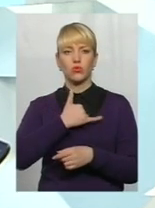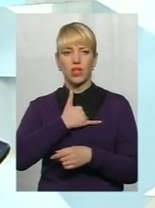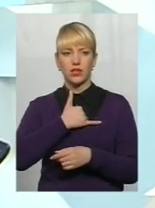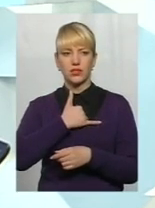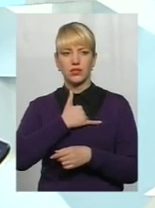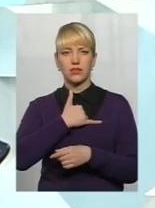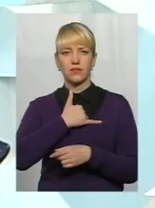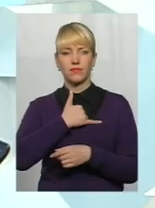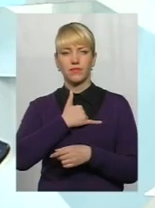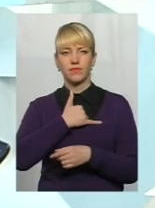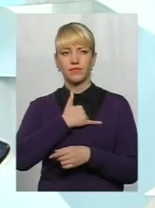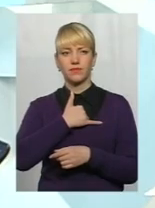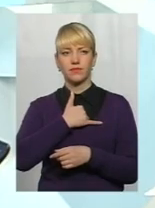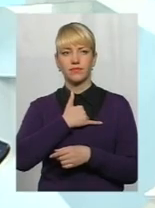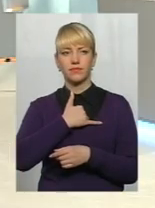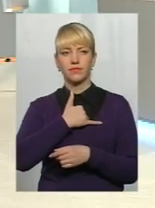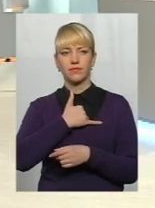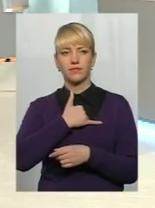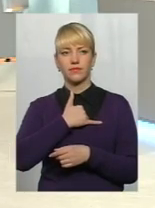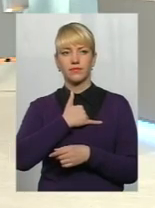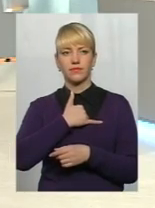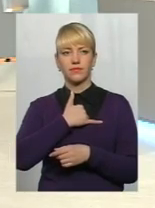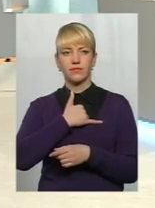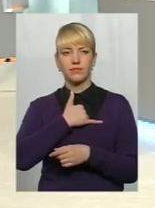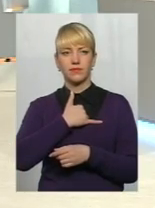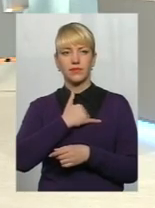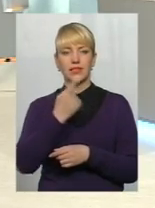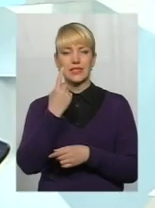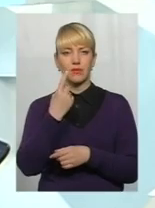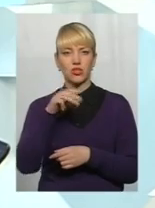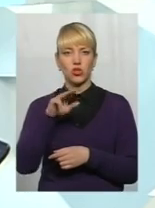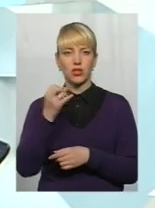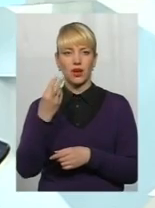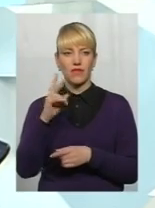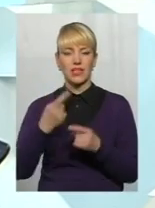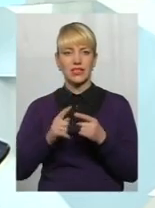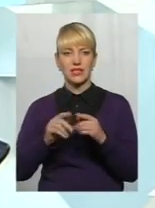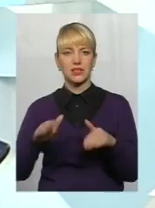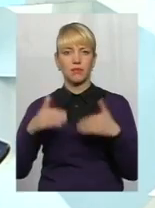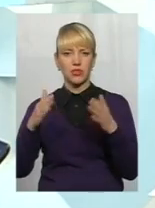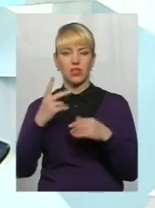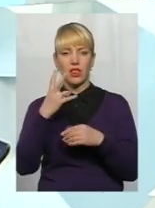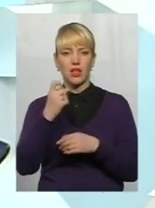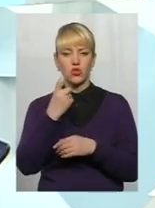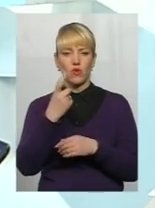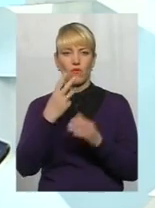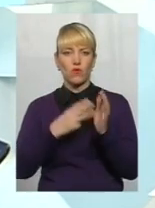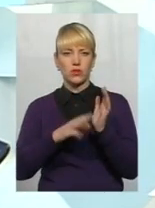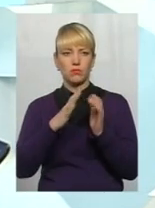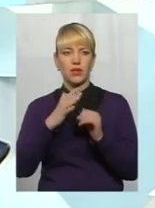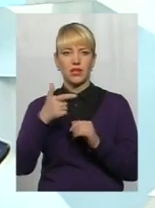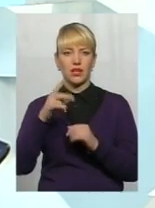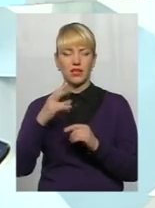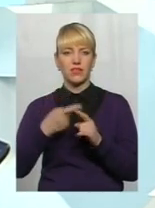тобто, з 1 травня ця виплата збільшиться на 185 гривень і буде